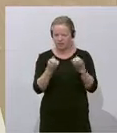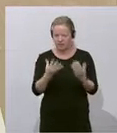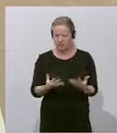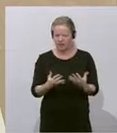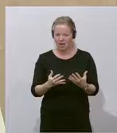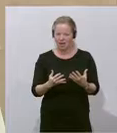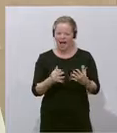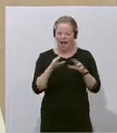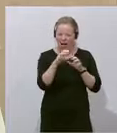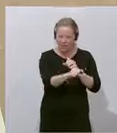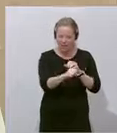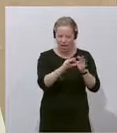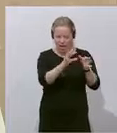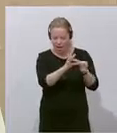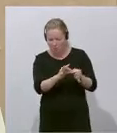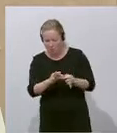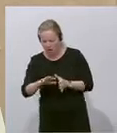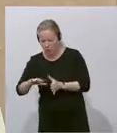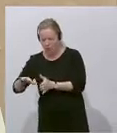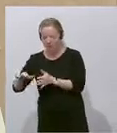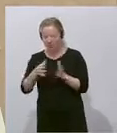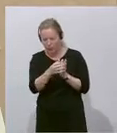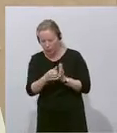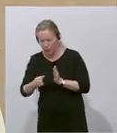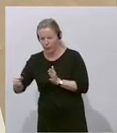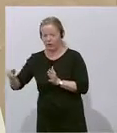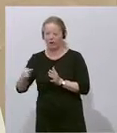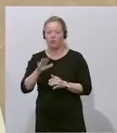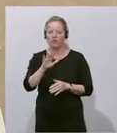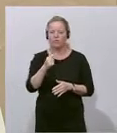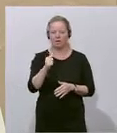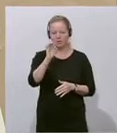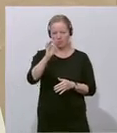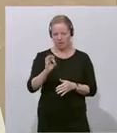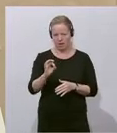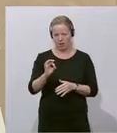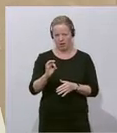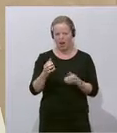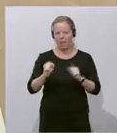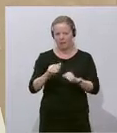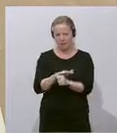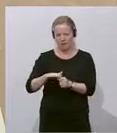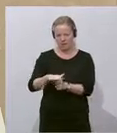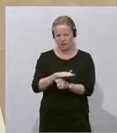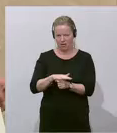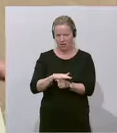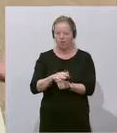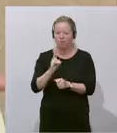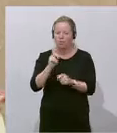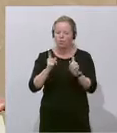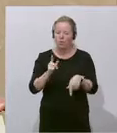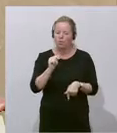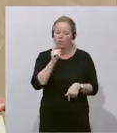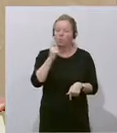Ableitungen werden etwa im Kapazitätsbereich von 25 Prozent gemacht, damit das halbwegs unauffällig bleibt.